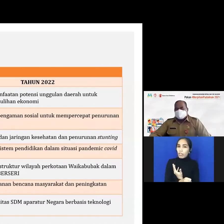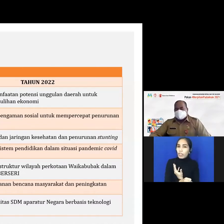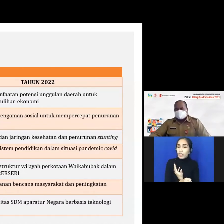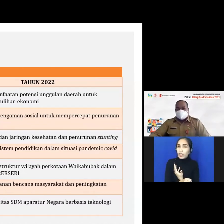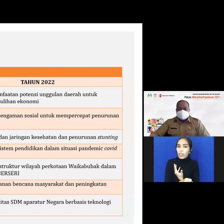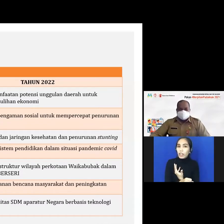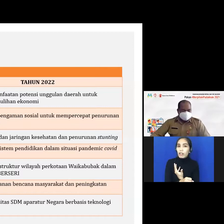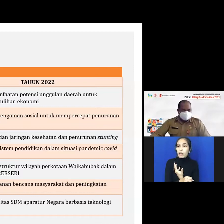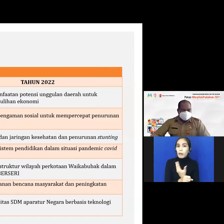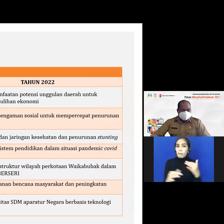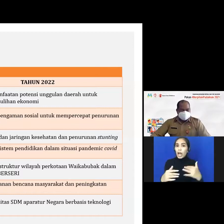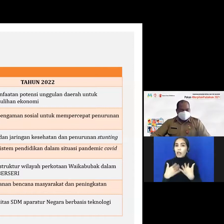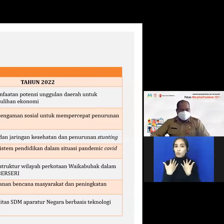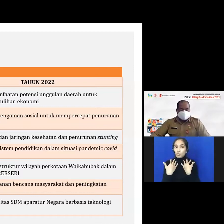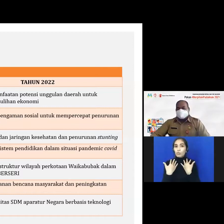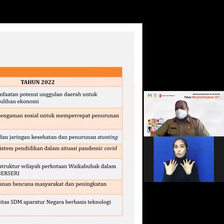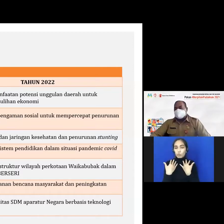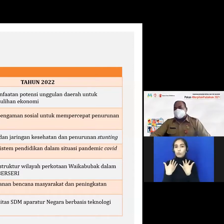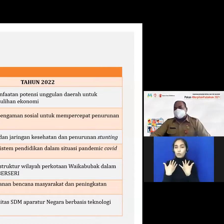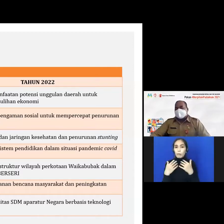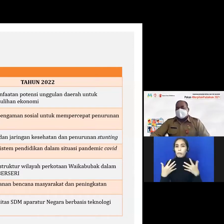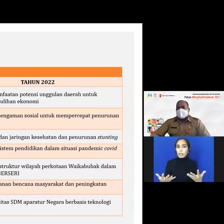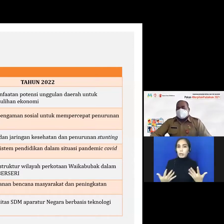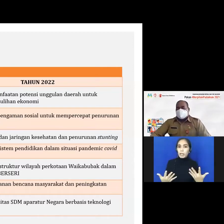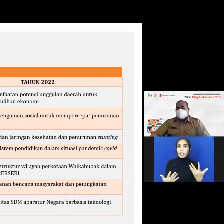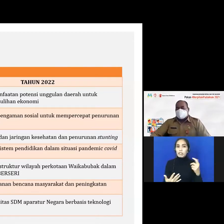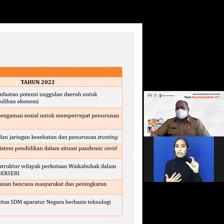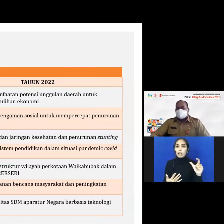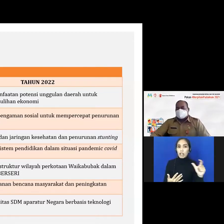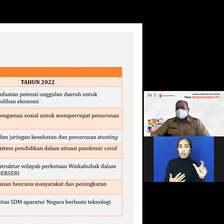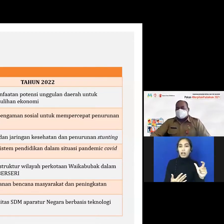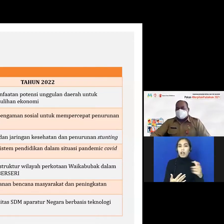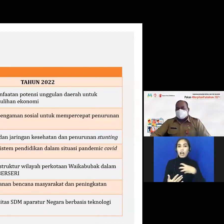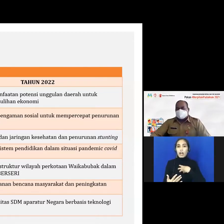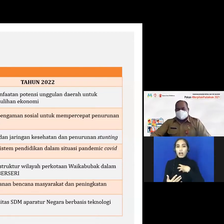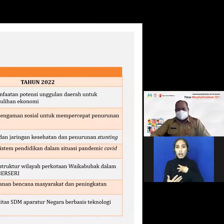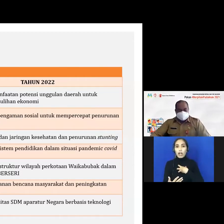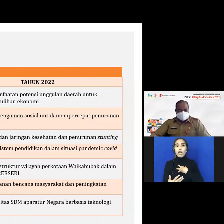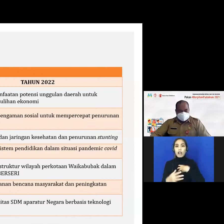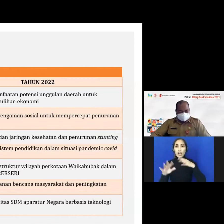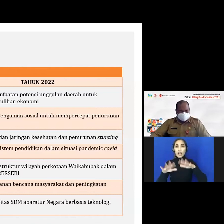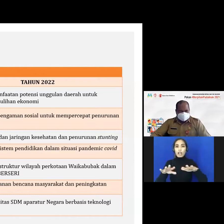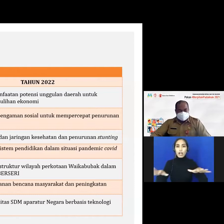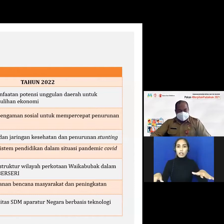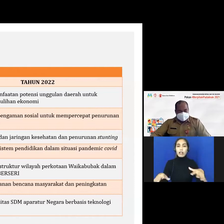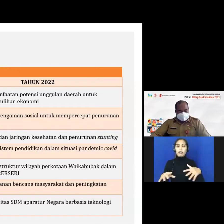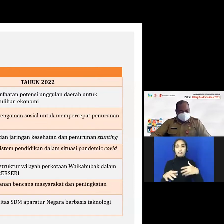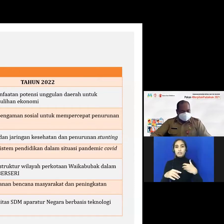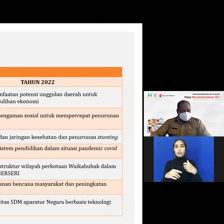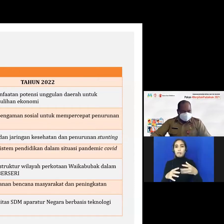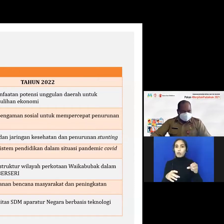berpengaruh terhadap bagaimana penanganan hak-hak anak termasuk nutrisi anak dan